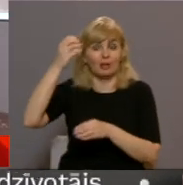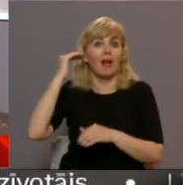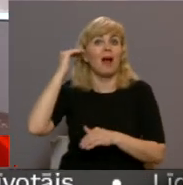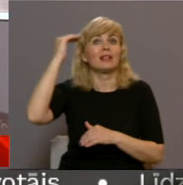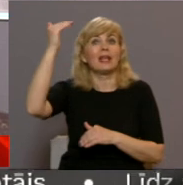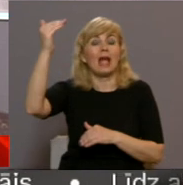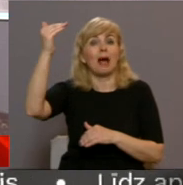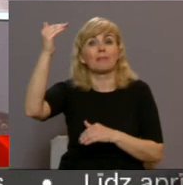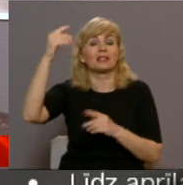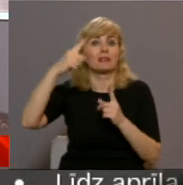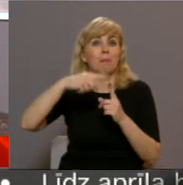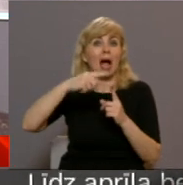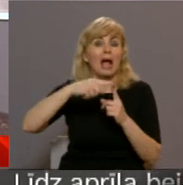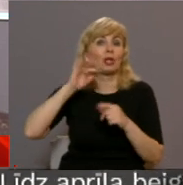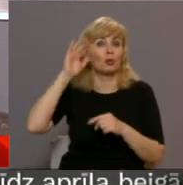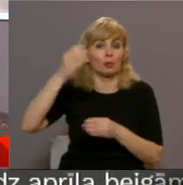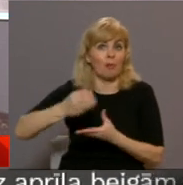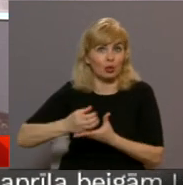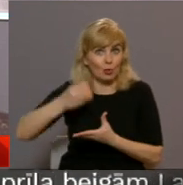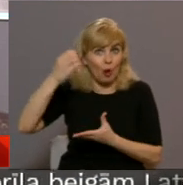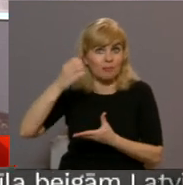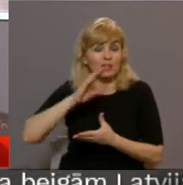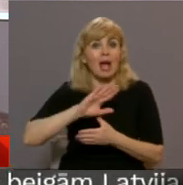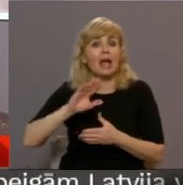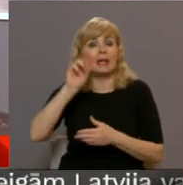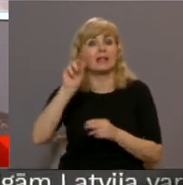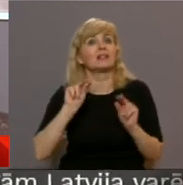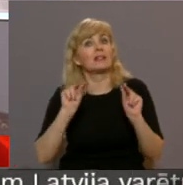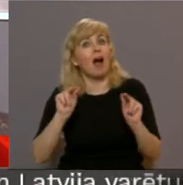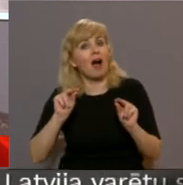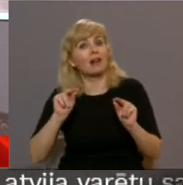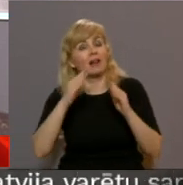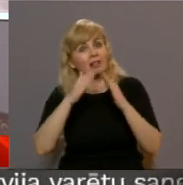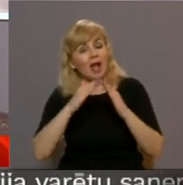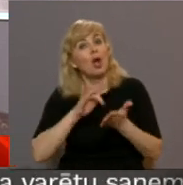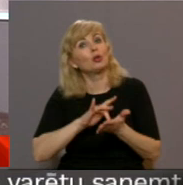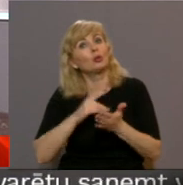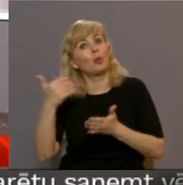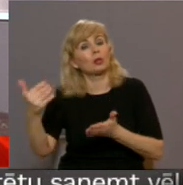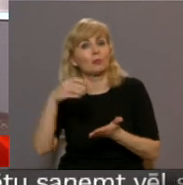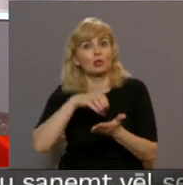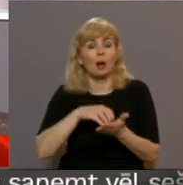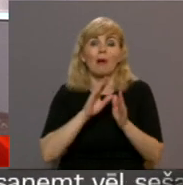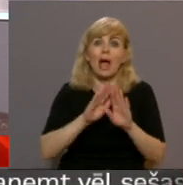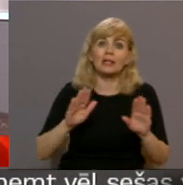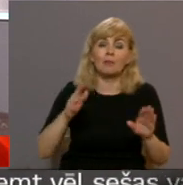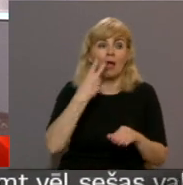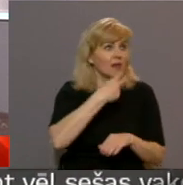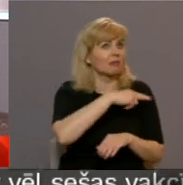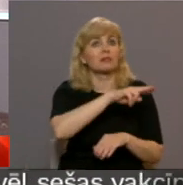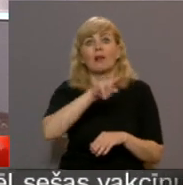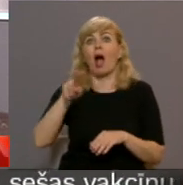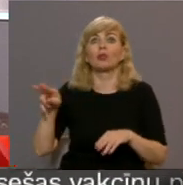slējas tā smaile. Turpmāk tornis gan būs nevis sakrāli celtne, bet turismu objekts ar ekspozīcijām un skatu platformu.